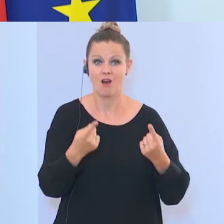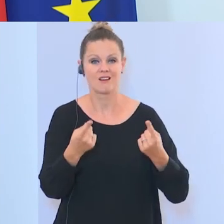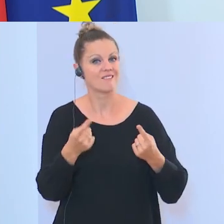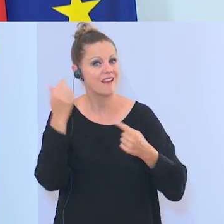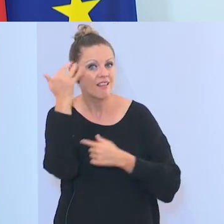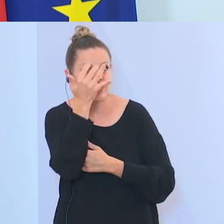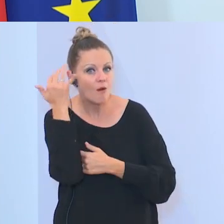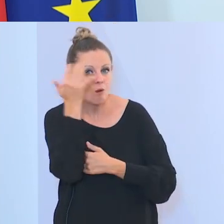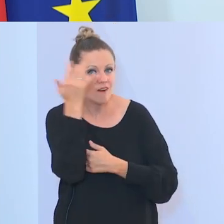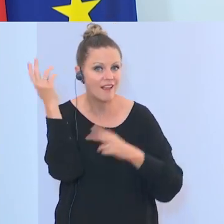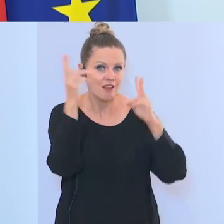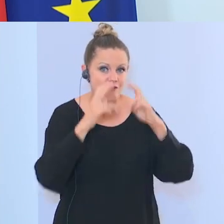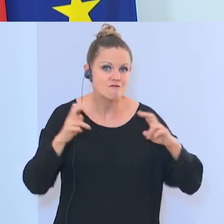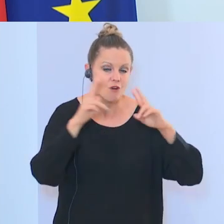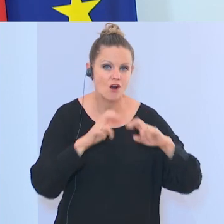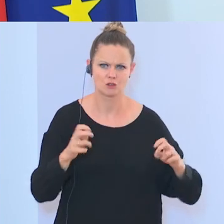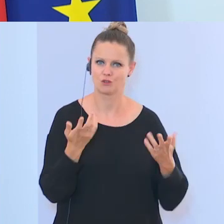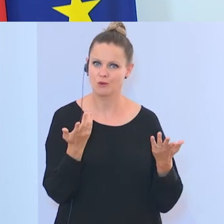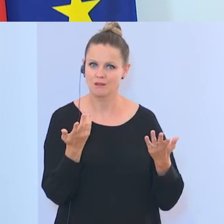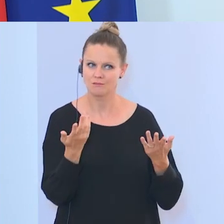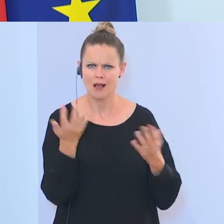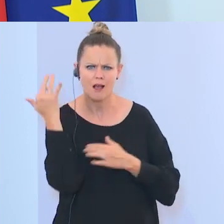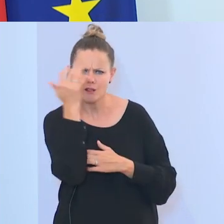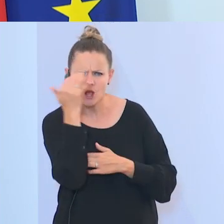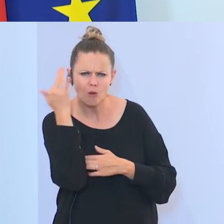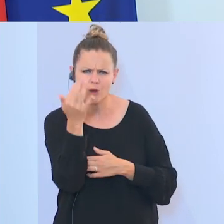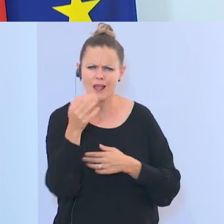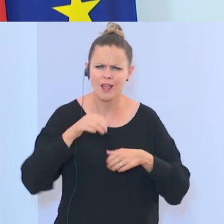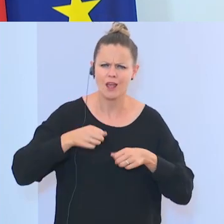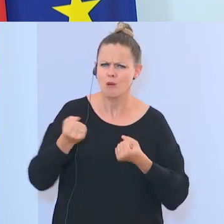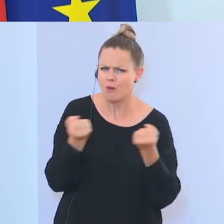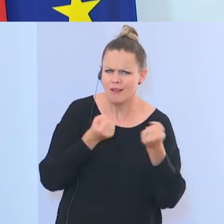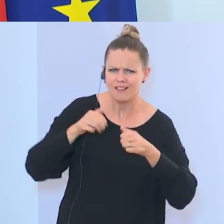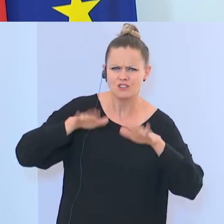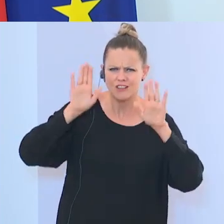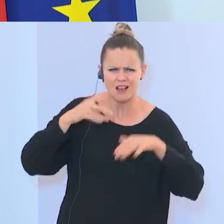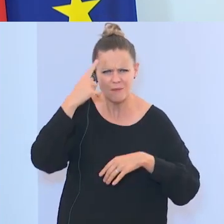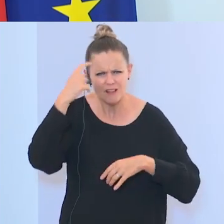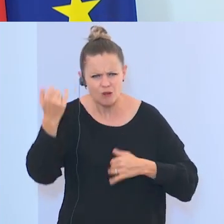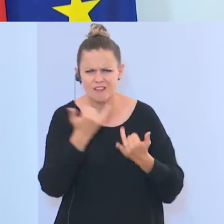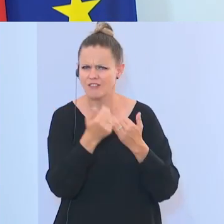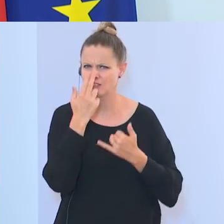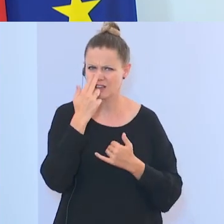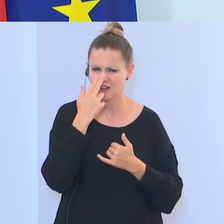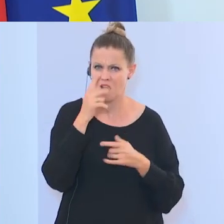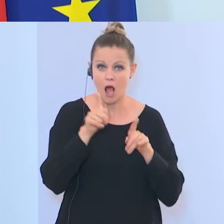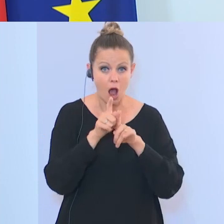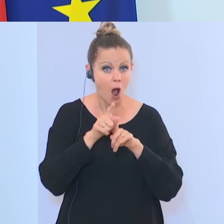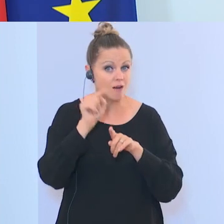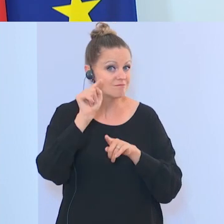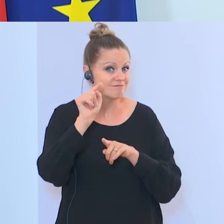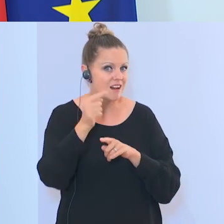Erforschung, also was sind die Theorien des politischen Islams, was sind deren Ideologien, was sind auch deren theologischen